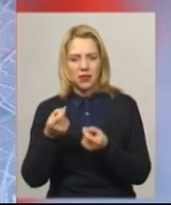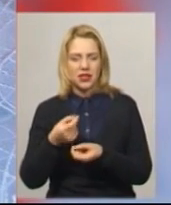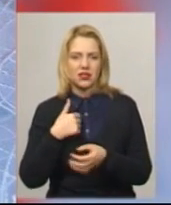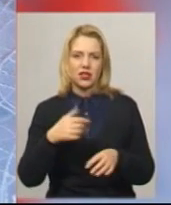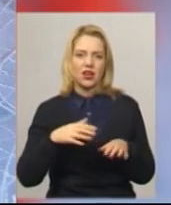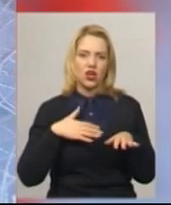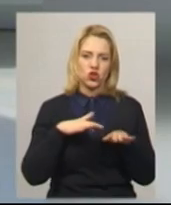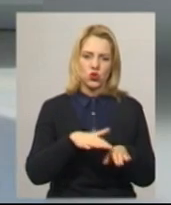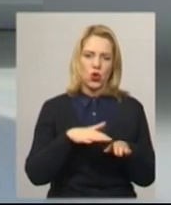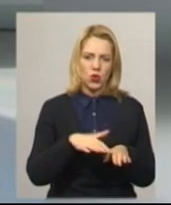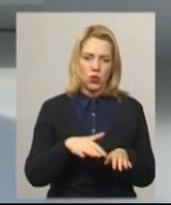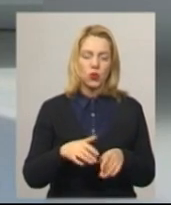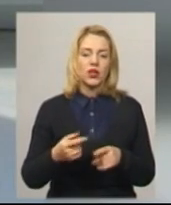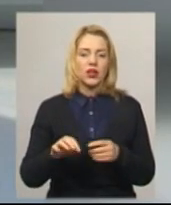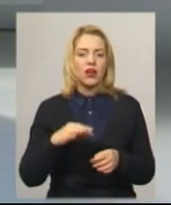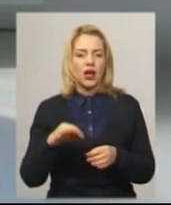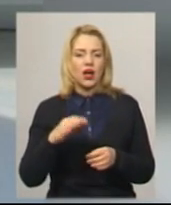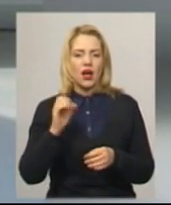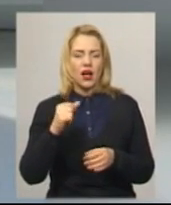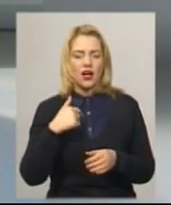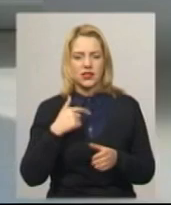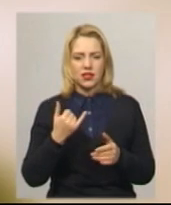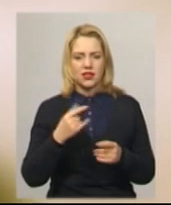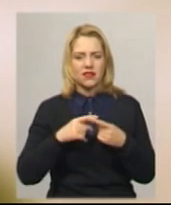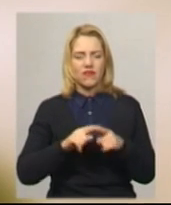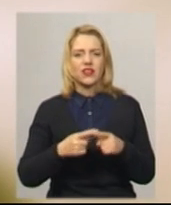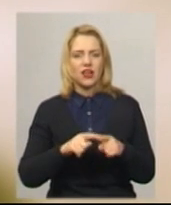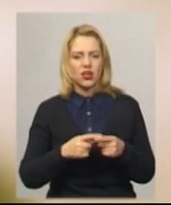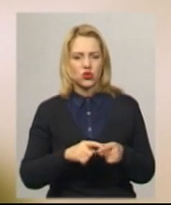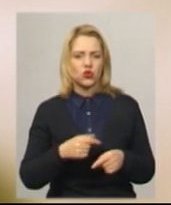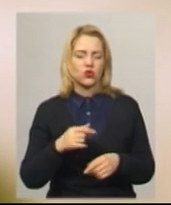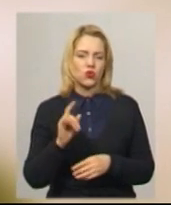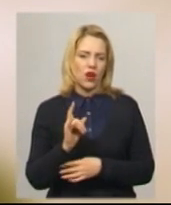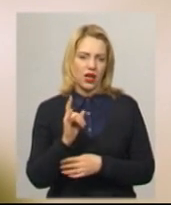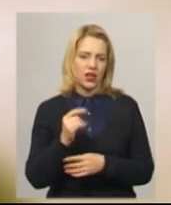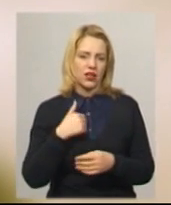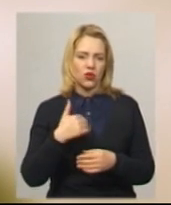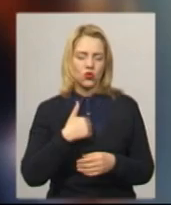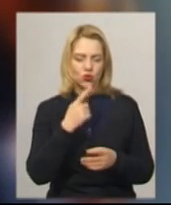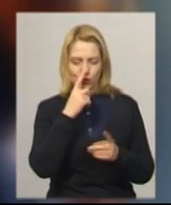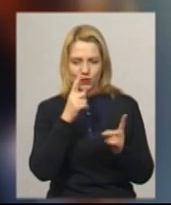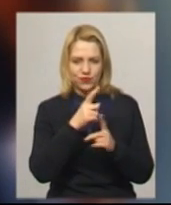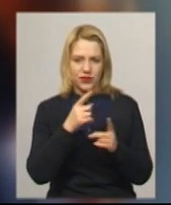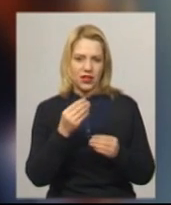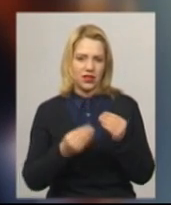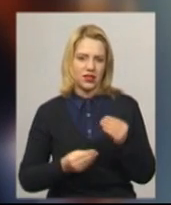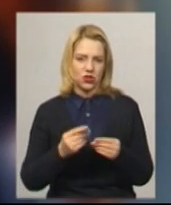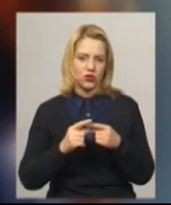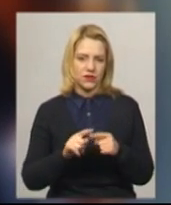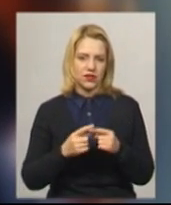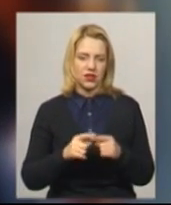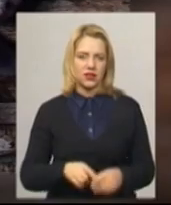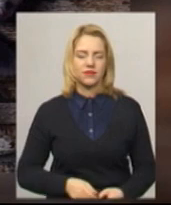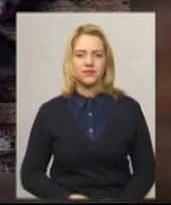то зараз в мене дуже велике бажання. Я почала в'язати ці амігуруми, я хочу зв'язати мініатюрну іграшку. Леся Боровець, Іван